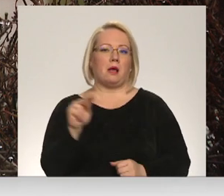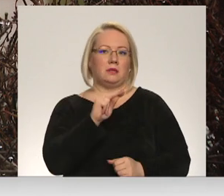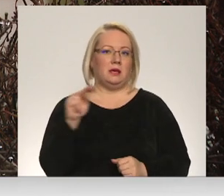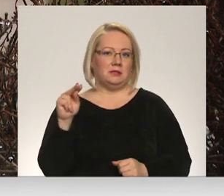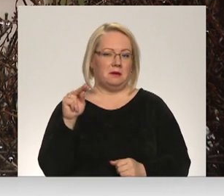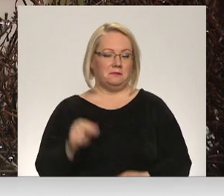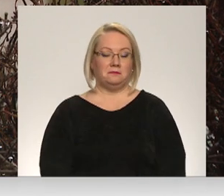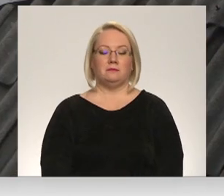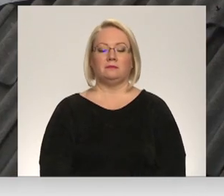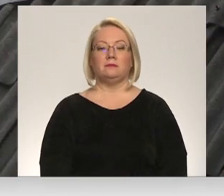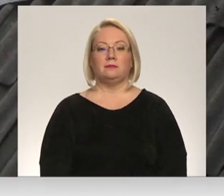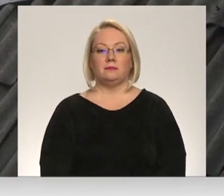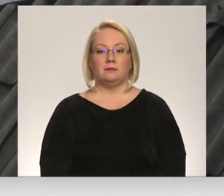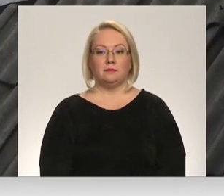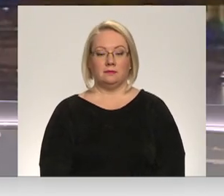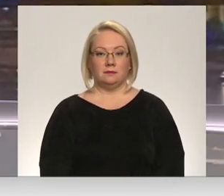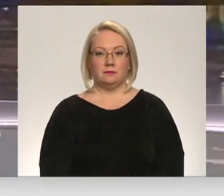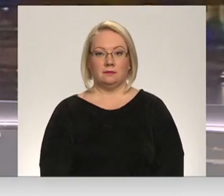Stirāna Dzintars Priņģis, Latvijas televīzija.